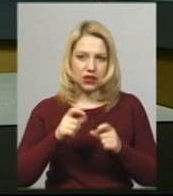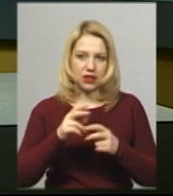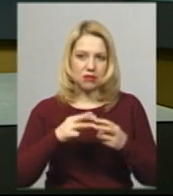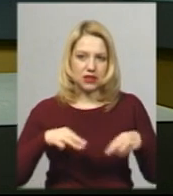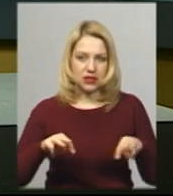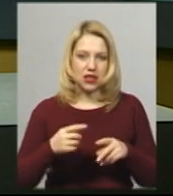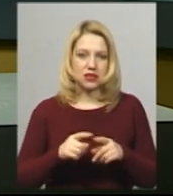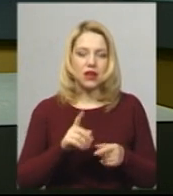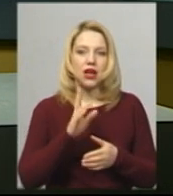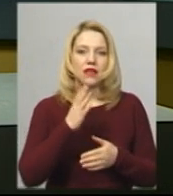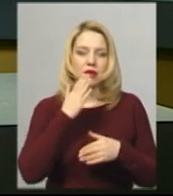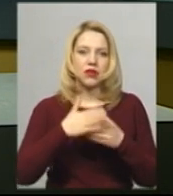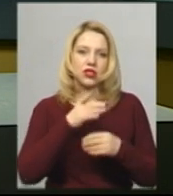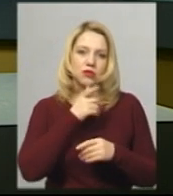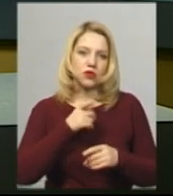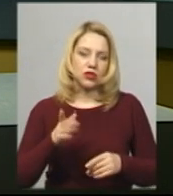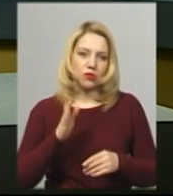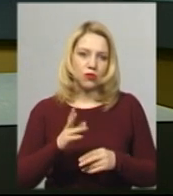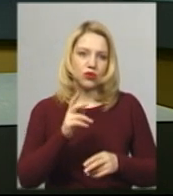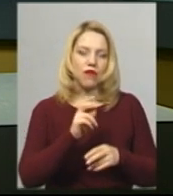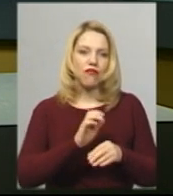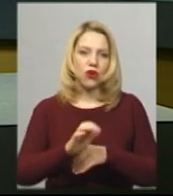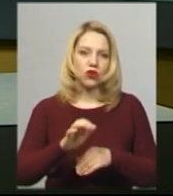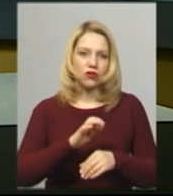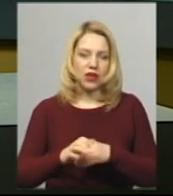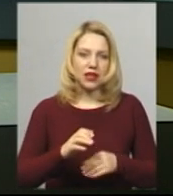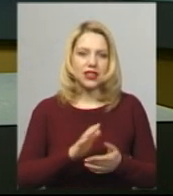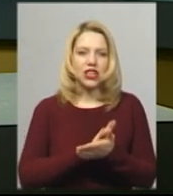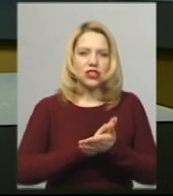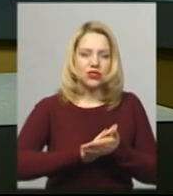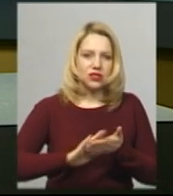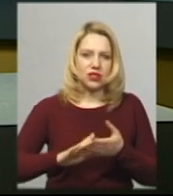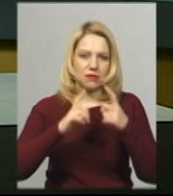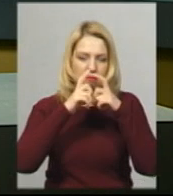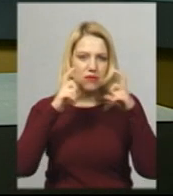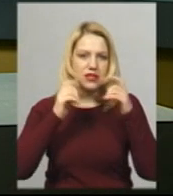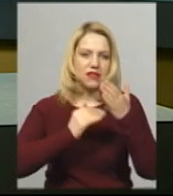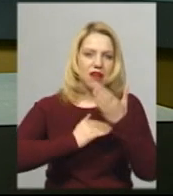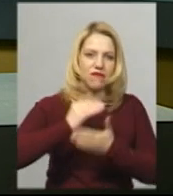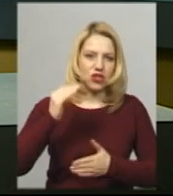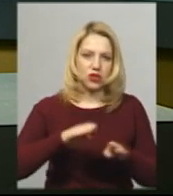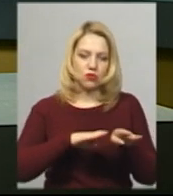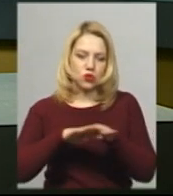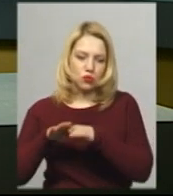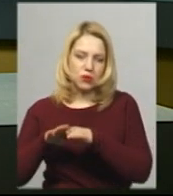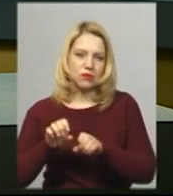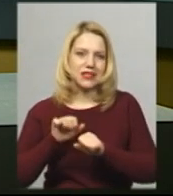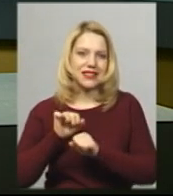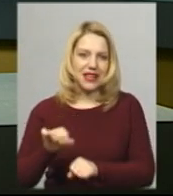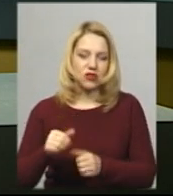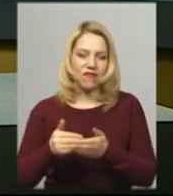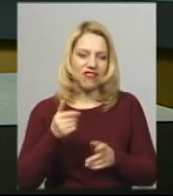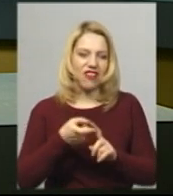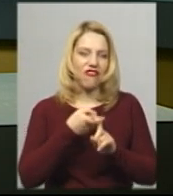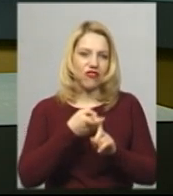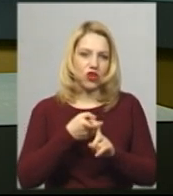найближчим часом виготовлятимуть стерильні медичні маски та респіратори з найвищим ступенем захисту від вірусів та інфекцій. Чи з'являться